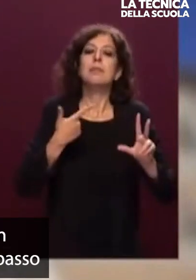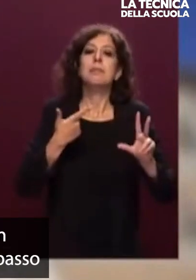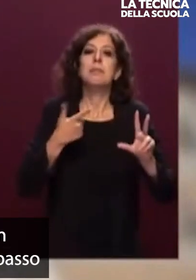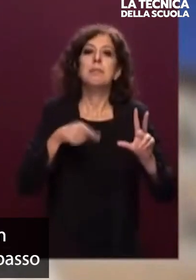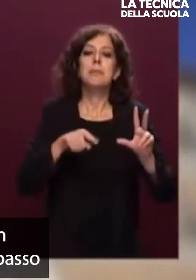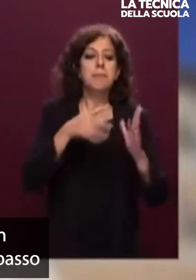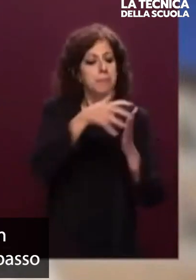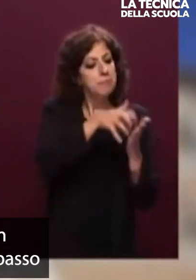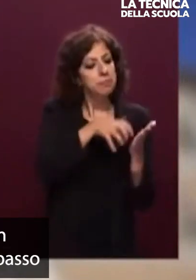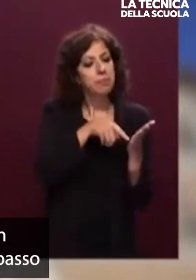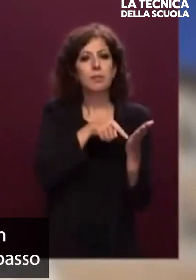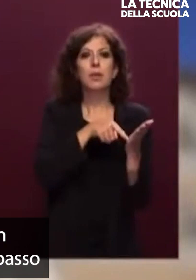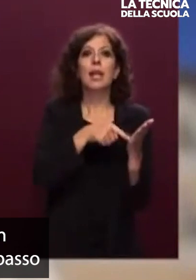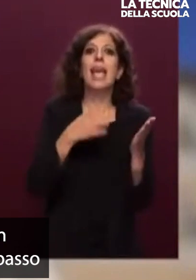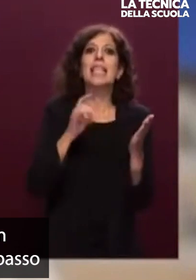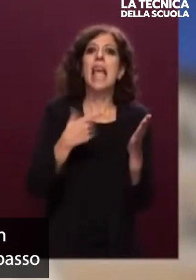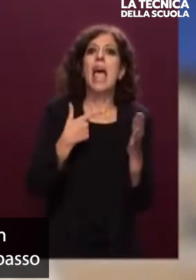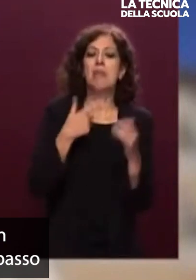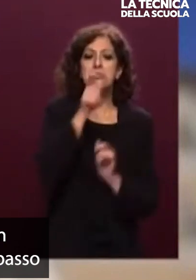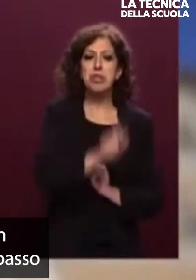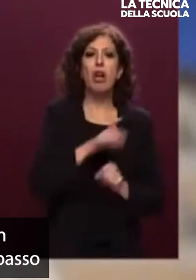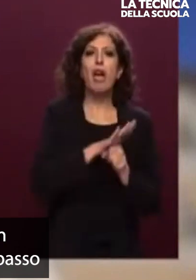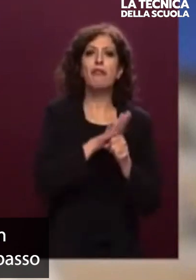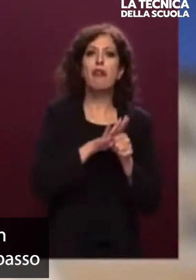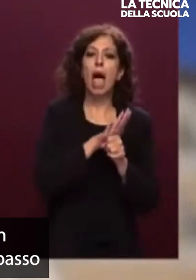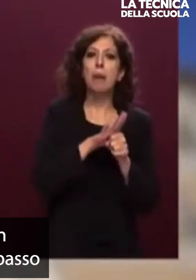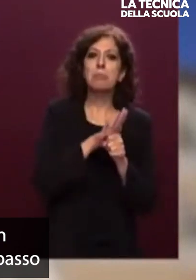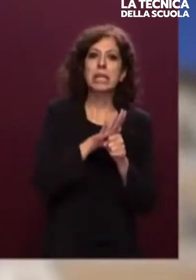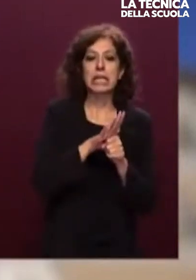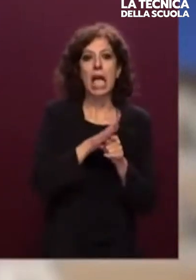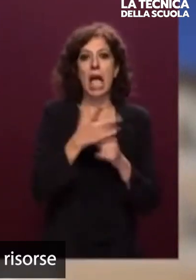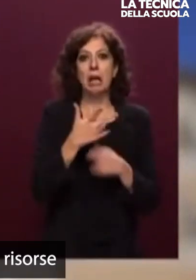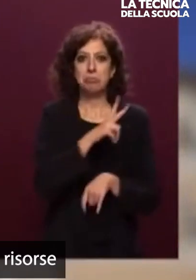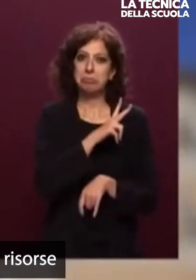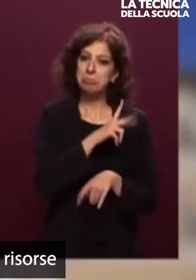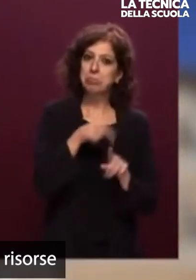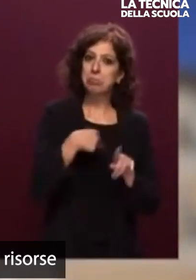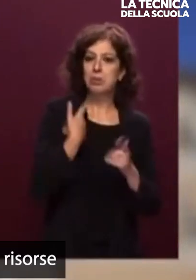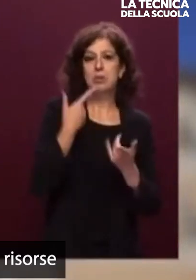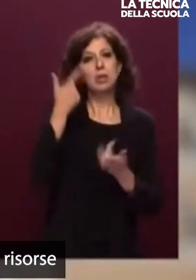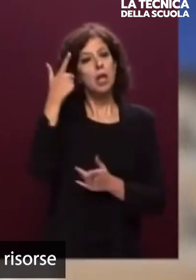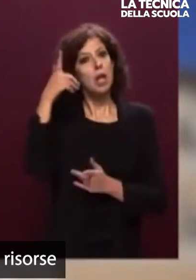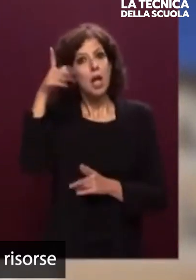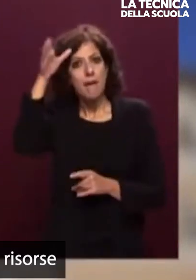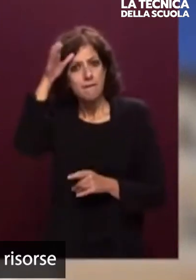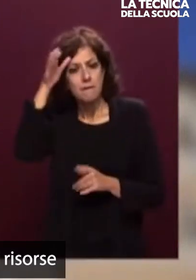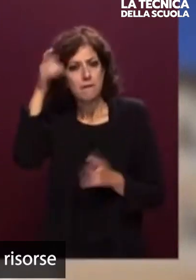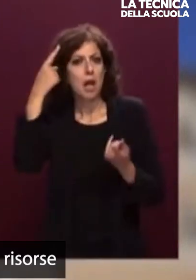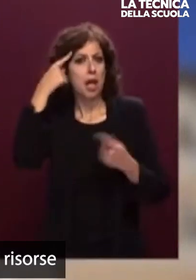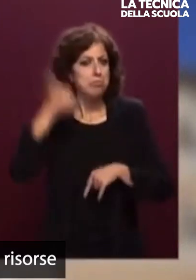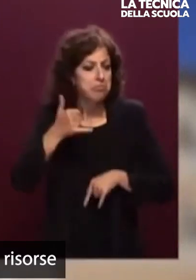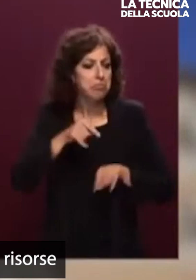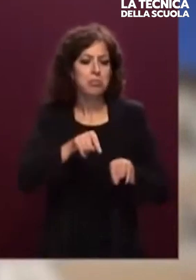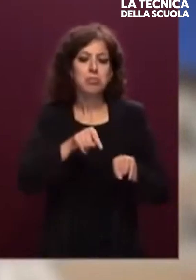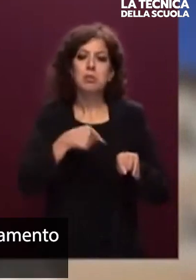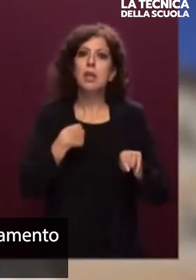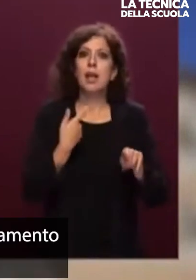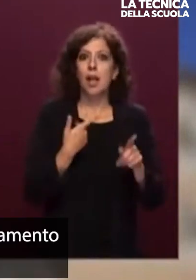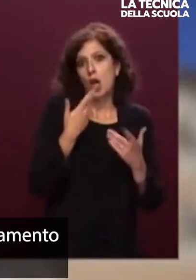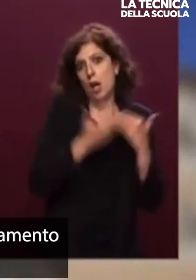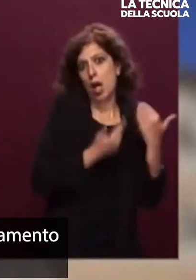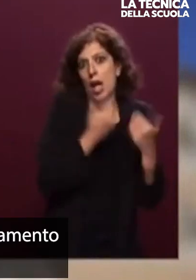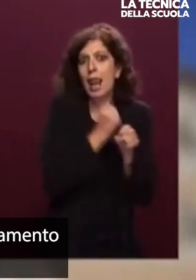per recuperare le lacune di un sistema scolastico appiattito a ribasso, mentre gli studenti dotati di minori risorse